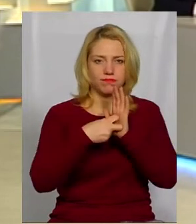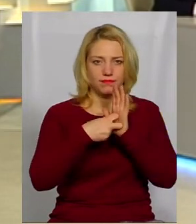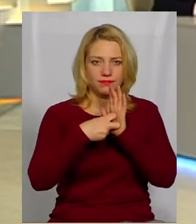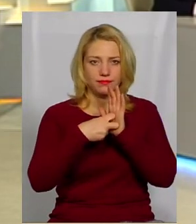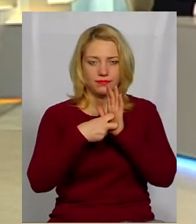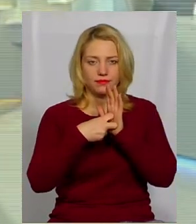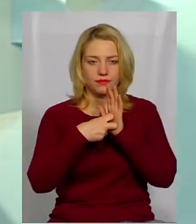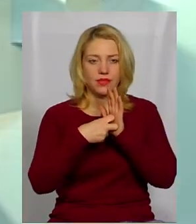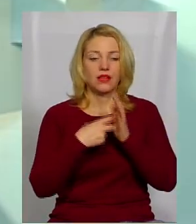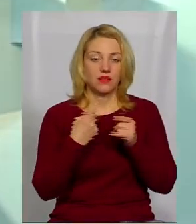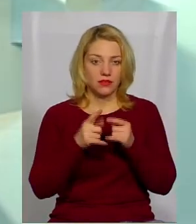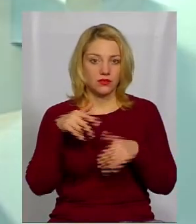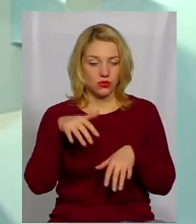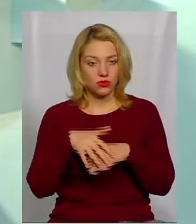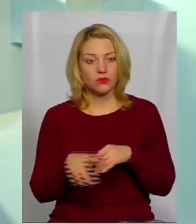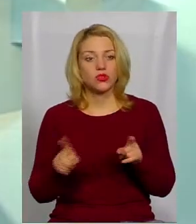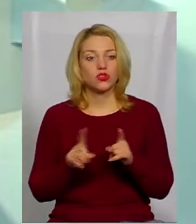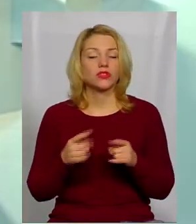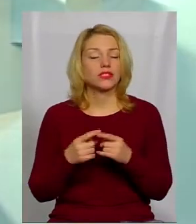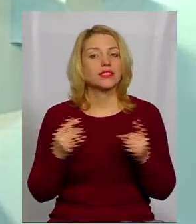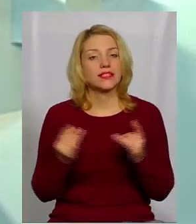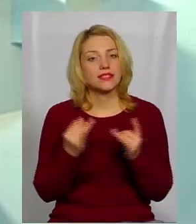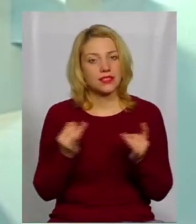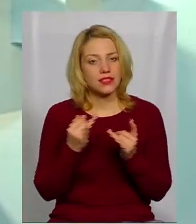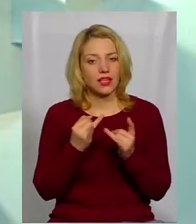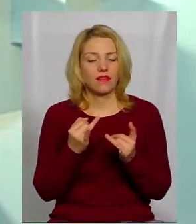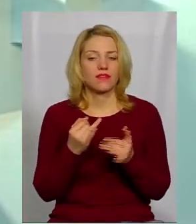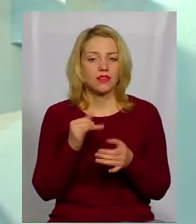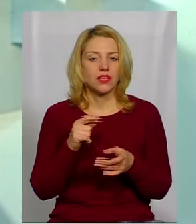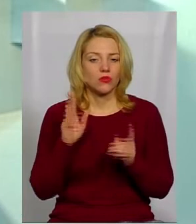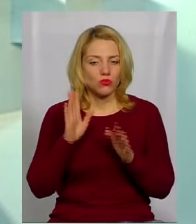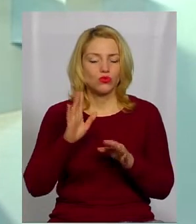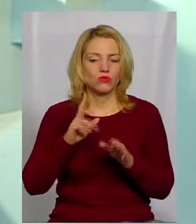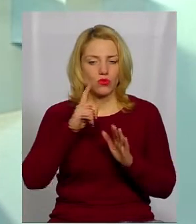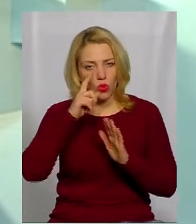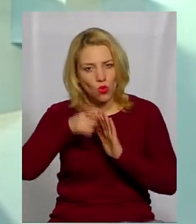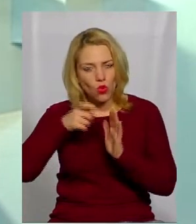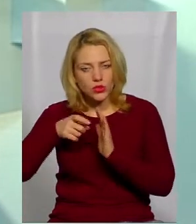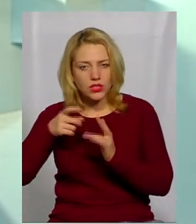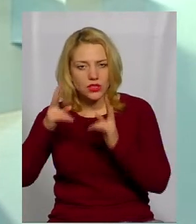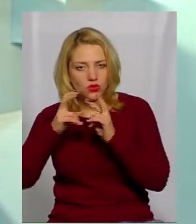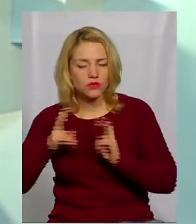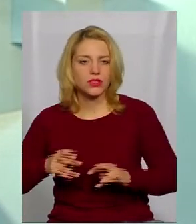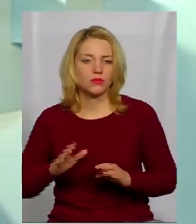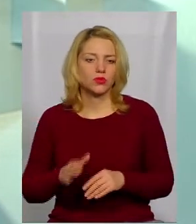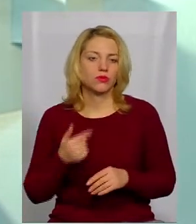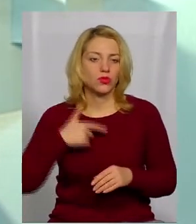клейма. І це теж, зрозуміло, такі цікаві артефакти, які ми будемо досліджувати, і будемо, ну,